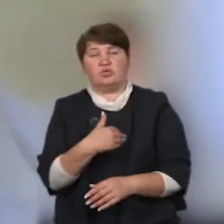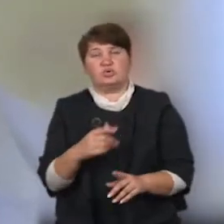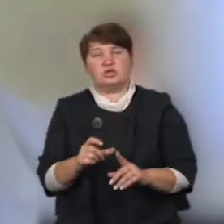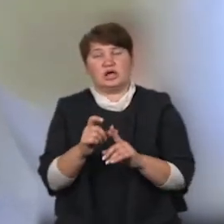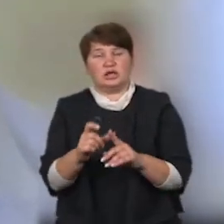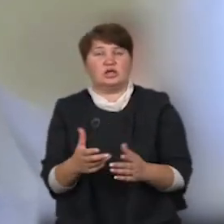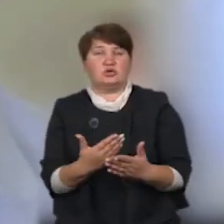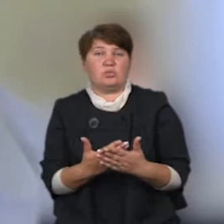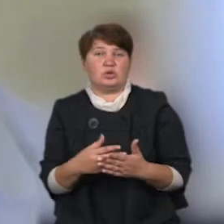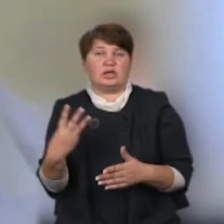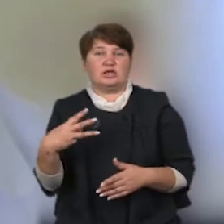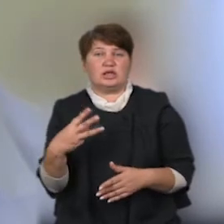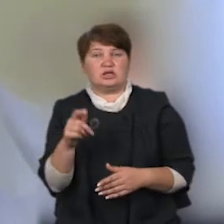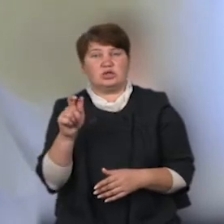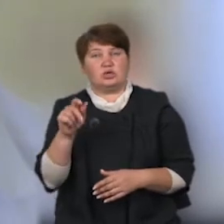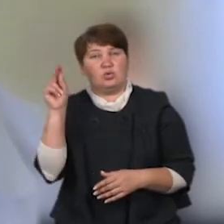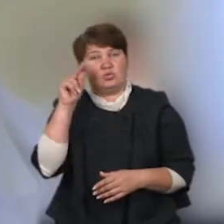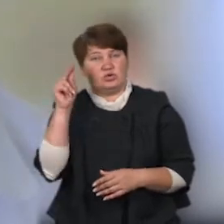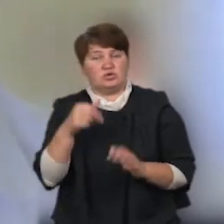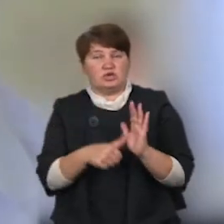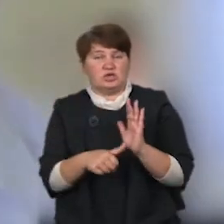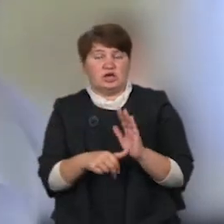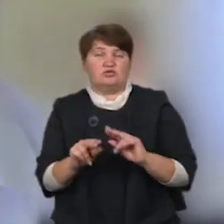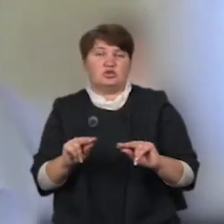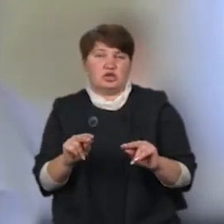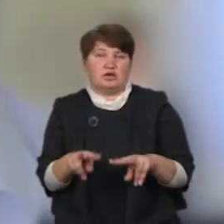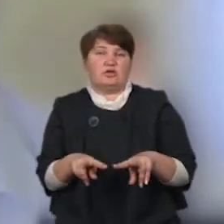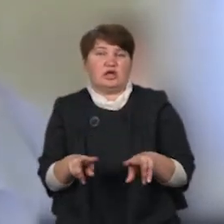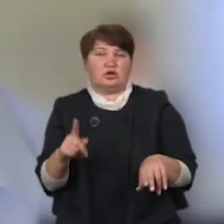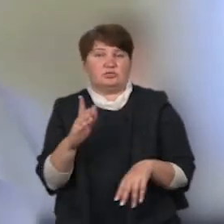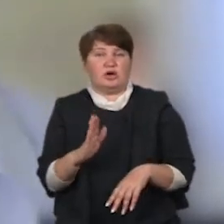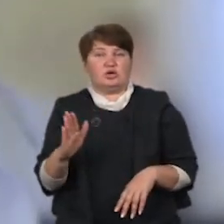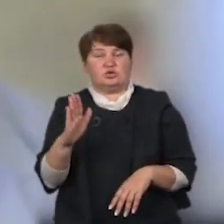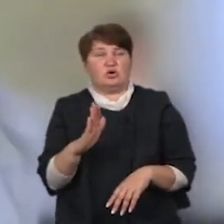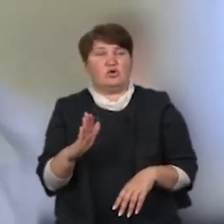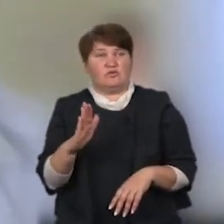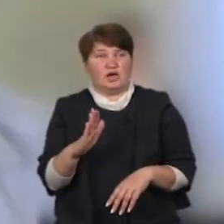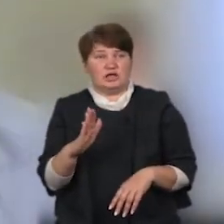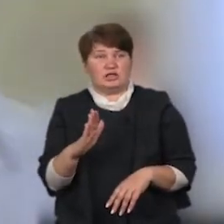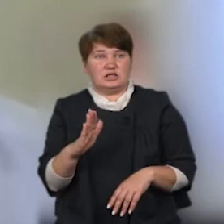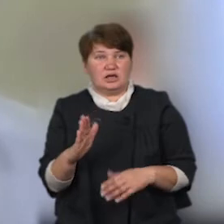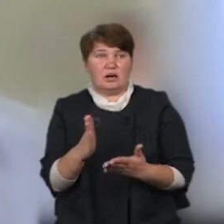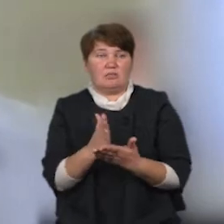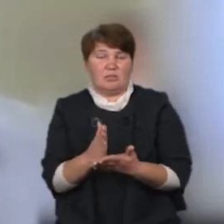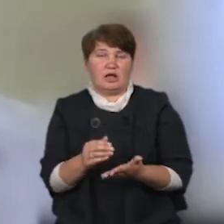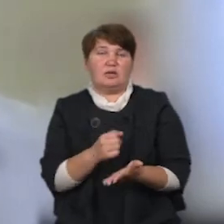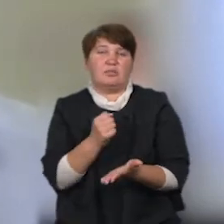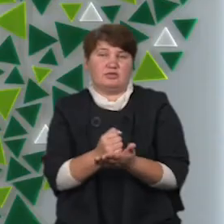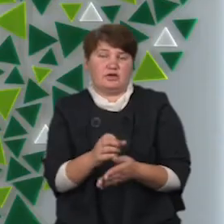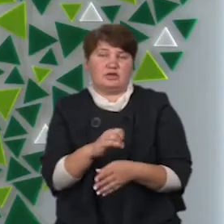30 учнів та 60 вчителів також з 1 вересня мали підтвердження тестів ПЛР.